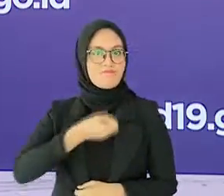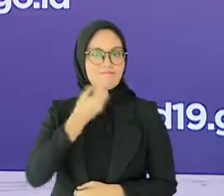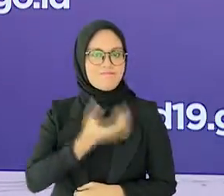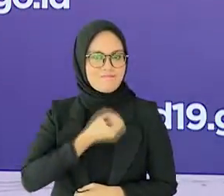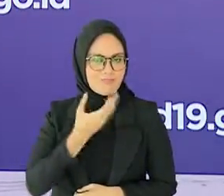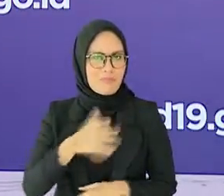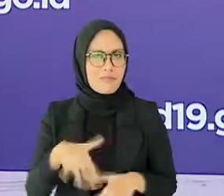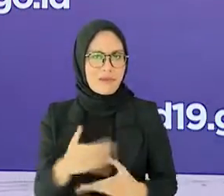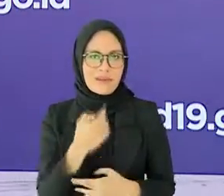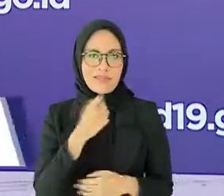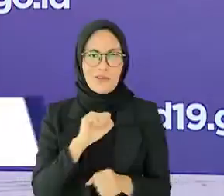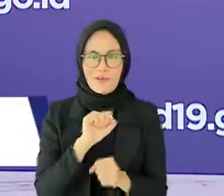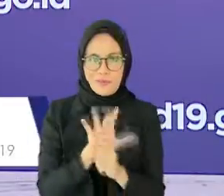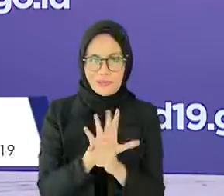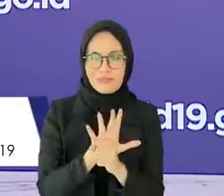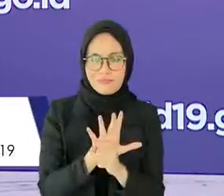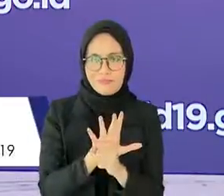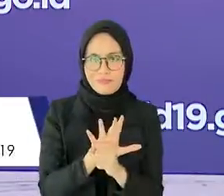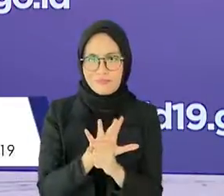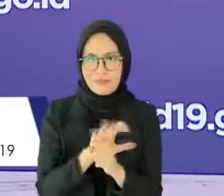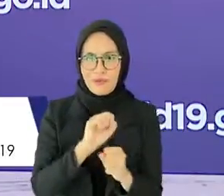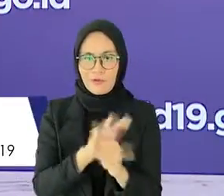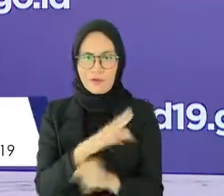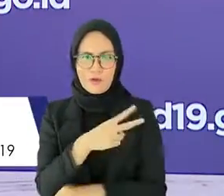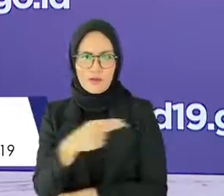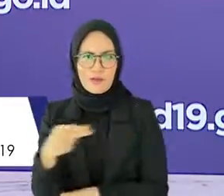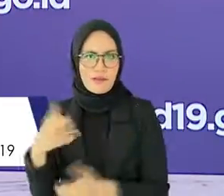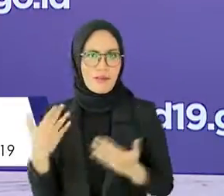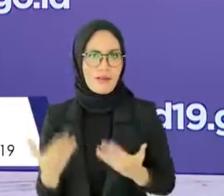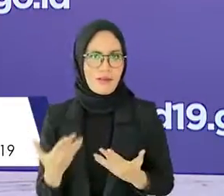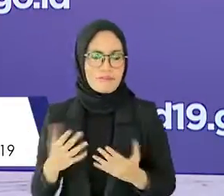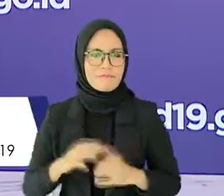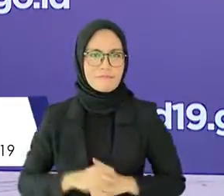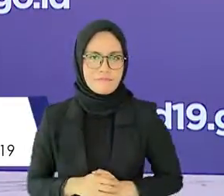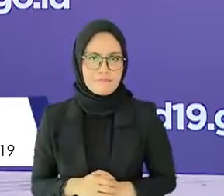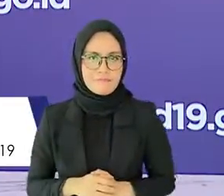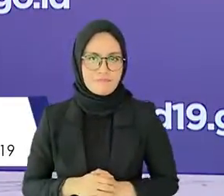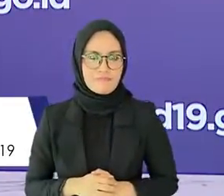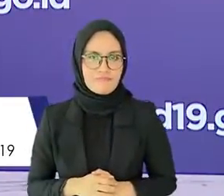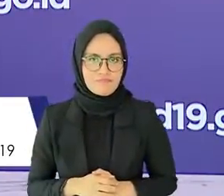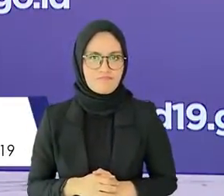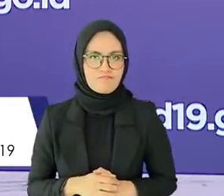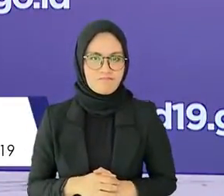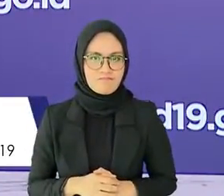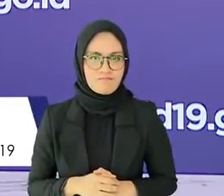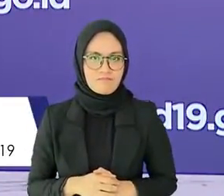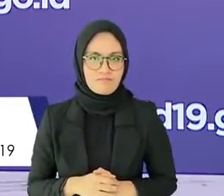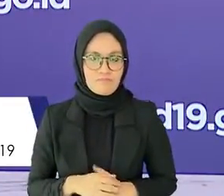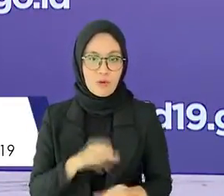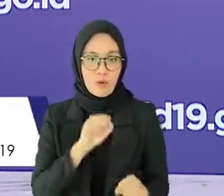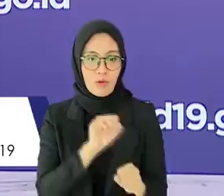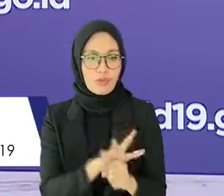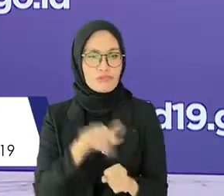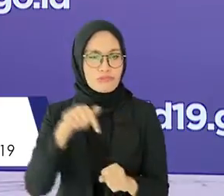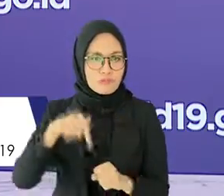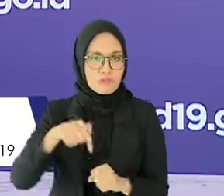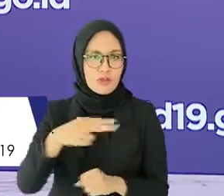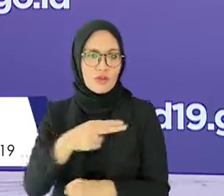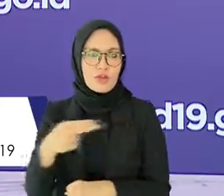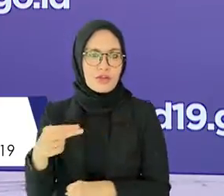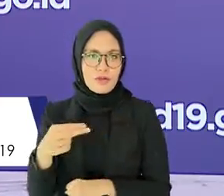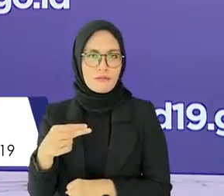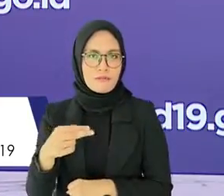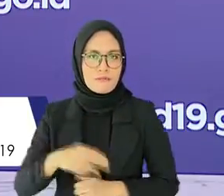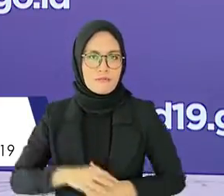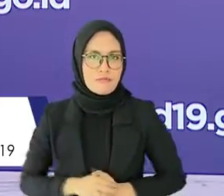menyampaikan perkembangan penanganan COVID-19 di Indonesia. Secara umum, tren perkembangan pandemi COVID